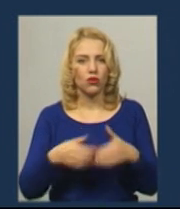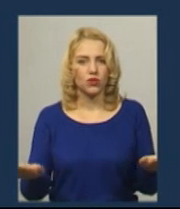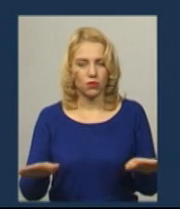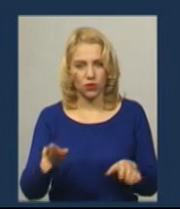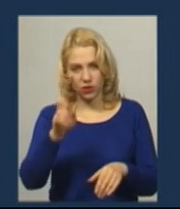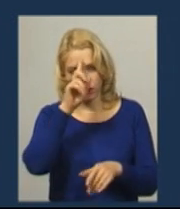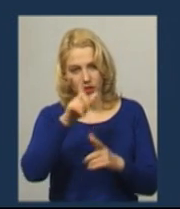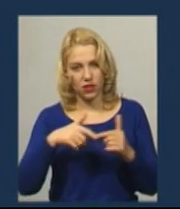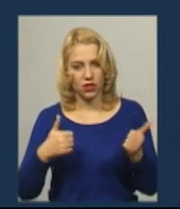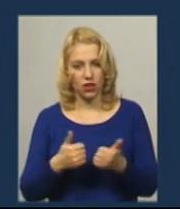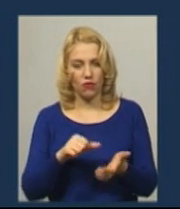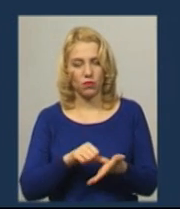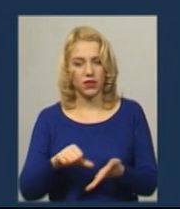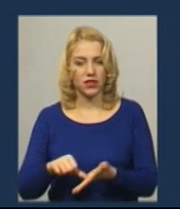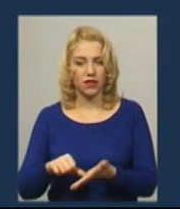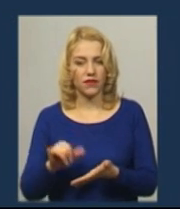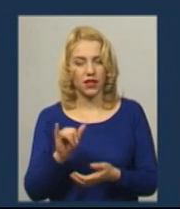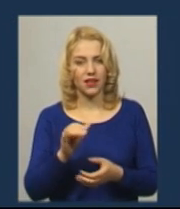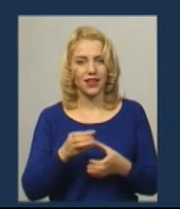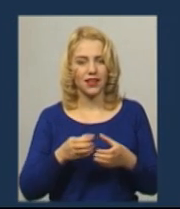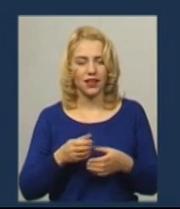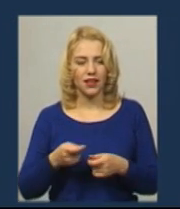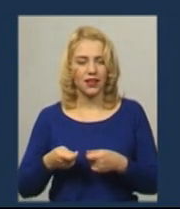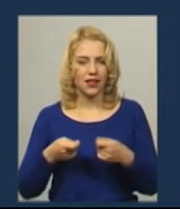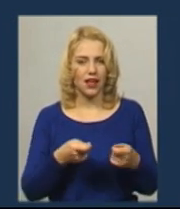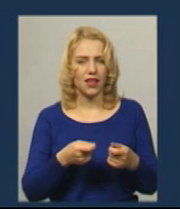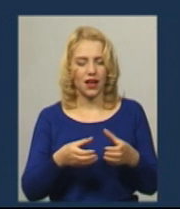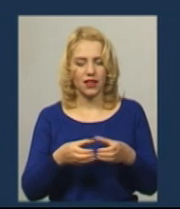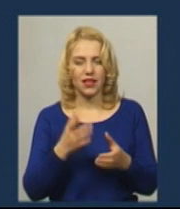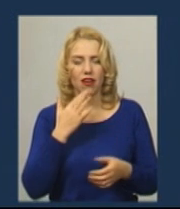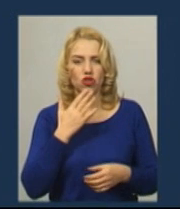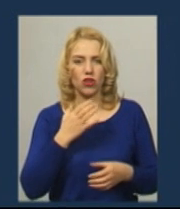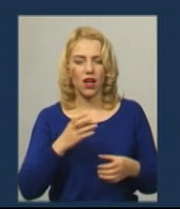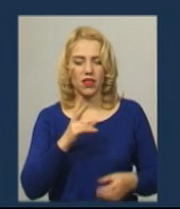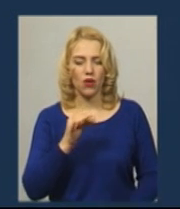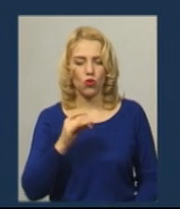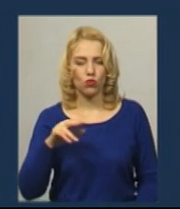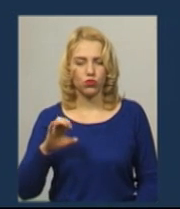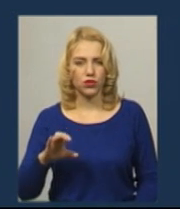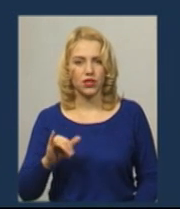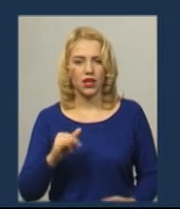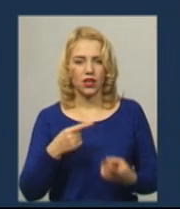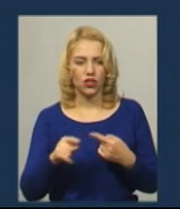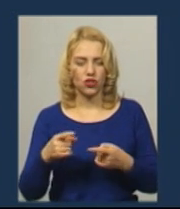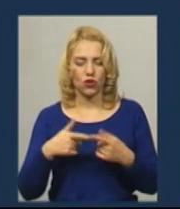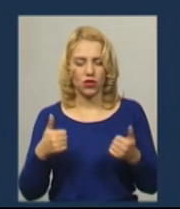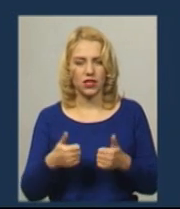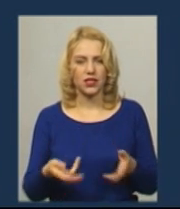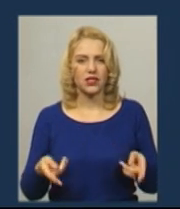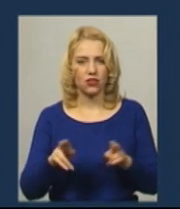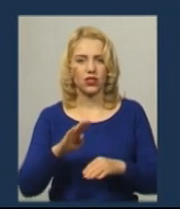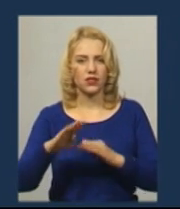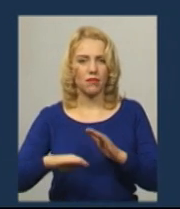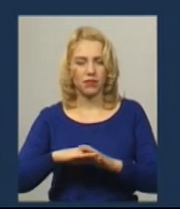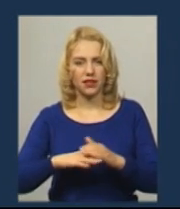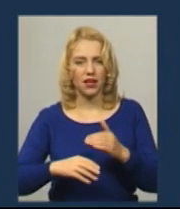Представники, скажімо, і делегати від Національного корпусу, від інших організацій залишаються зночі випід Верховною Радою,